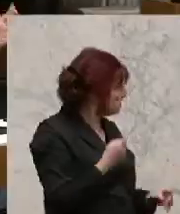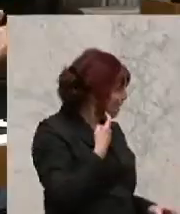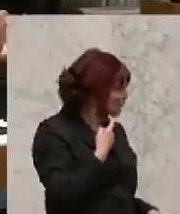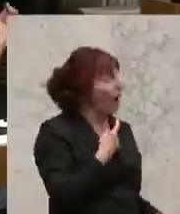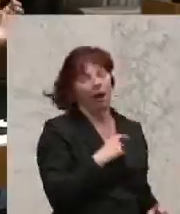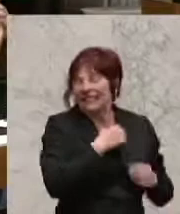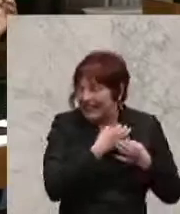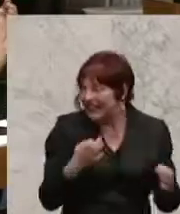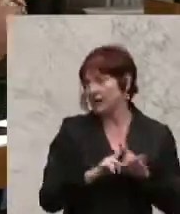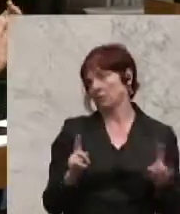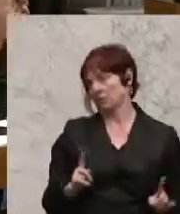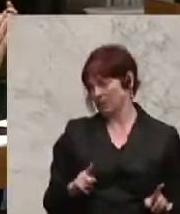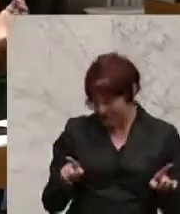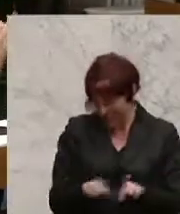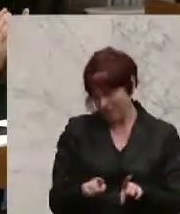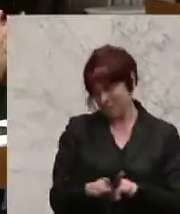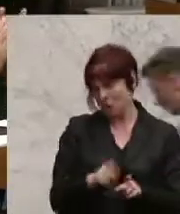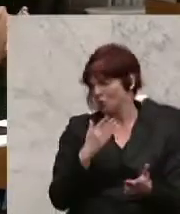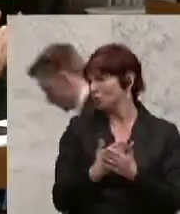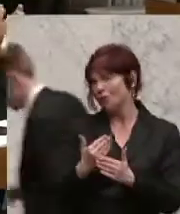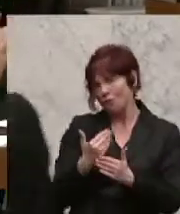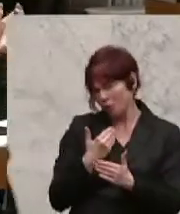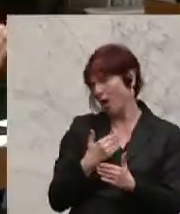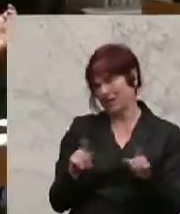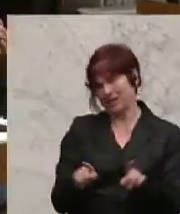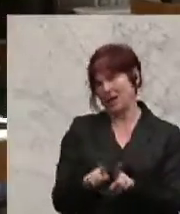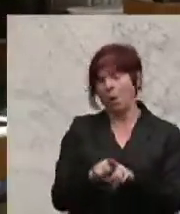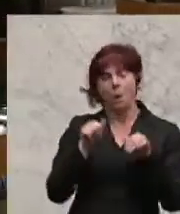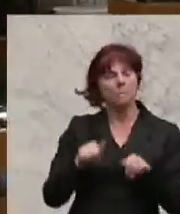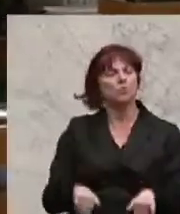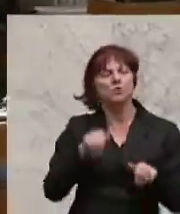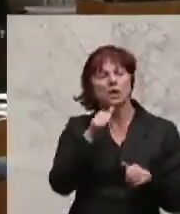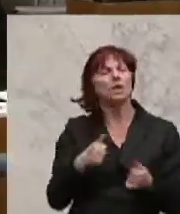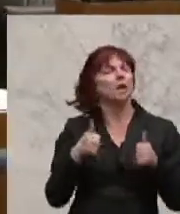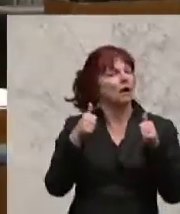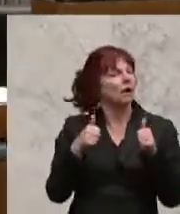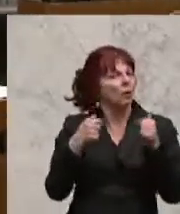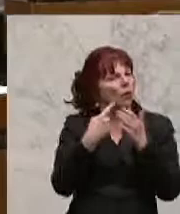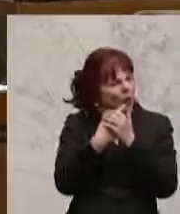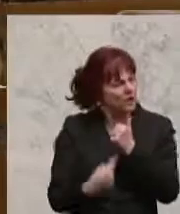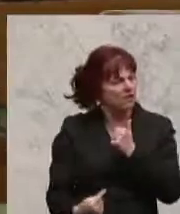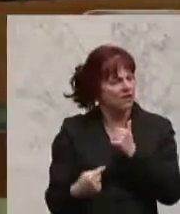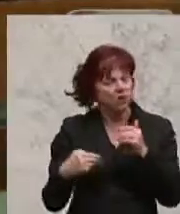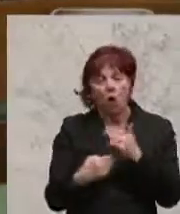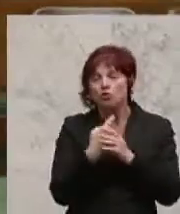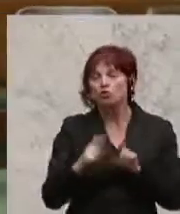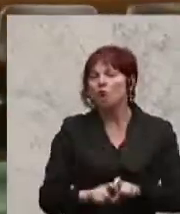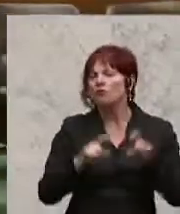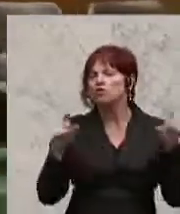Das setzt ja viel früher ein. Da brauchen wir ja gar nicht in Insolvenz gehen, sondern da brauchen wir nur eine gewisse Neuverschuldung. Das biebt völlig